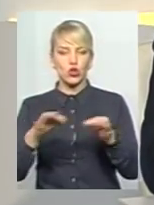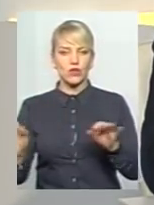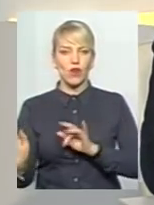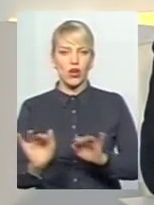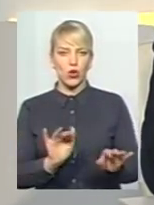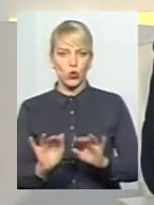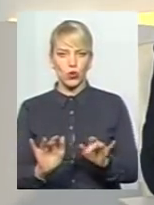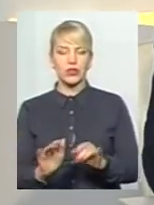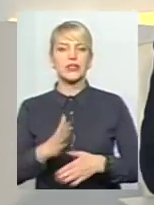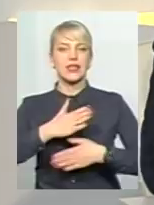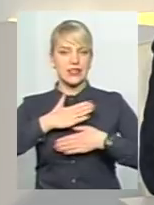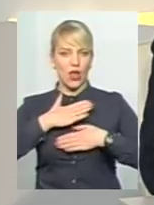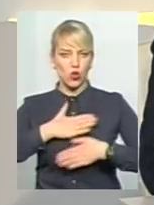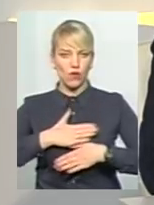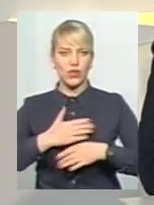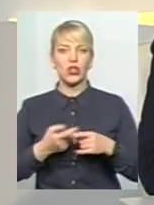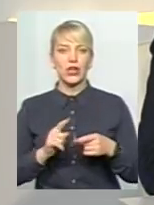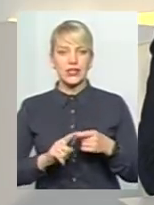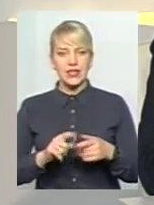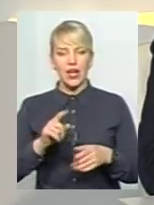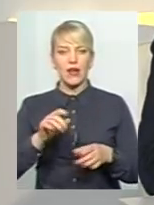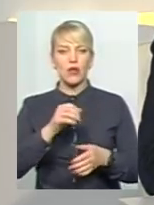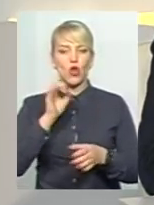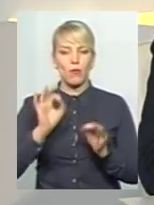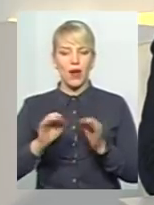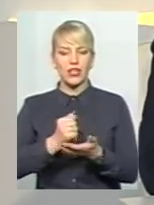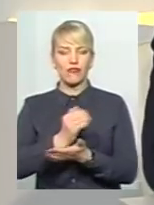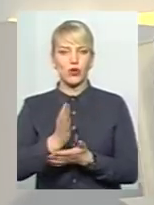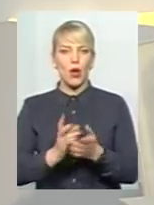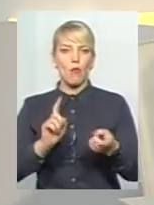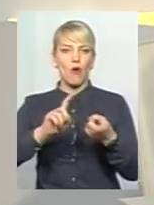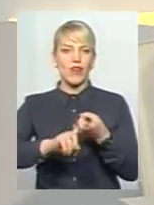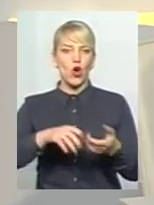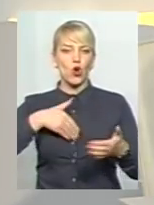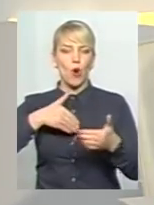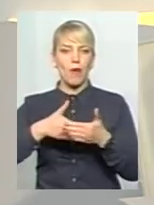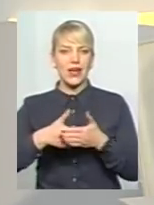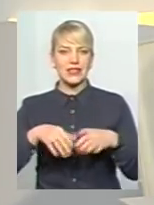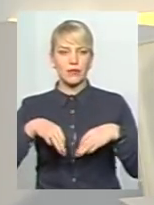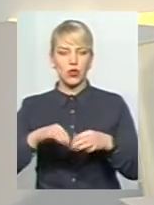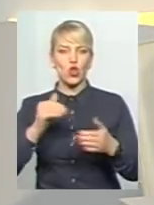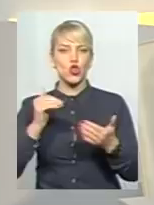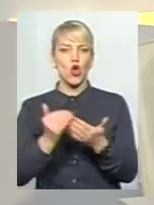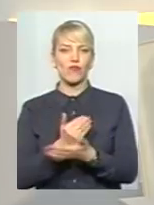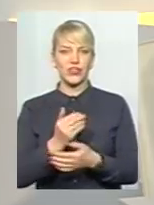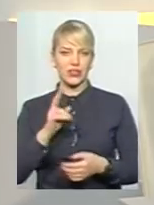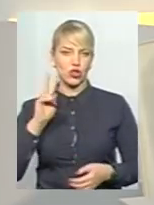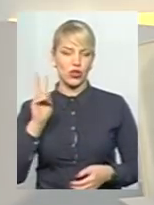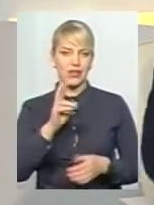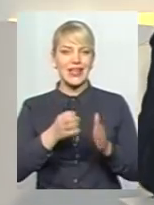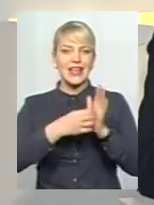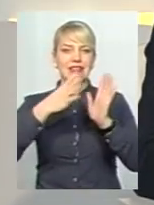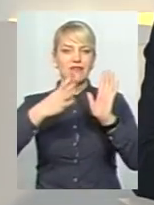задовільному плані. Це нормальна інфраструктура, пов'язана з громадським транспортом. Нові тролейбуси, ми за два роки купили 19 нових